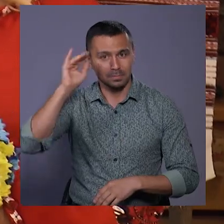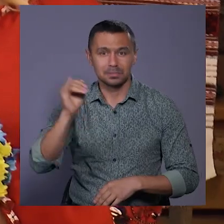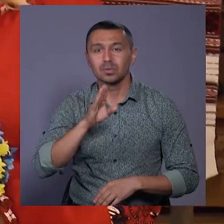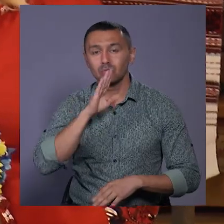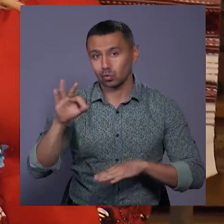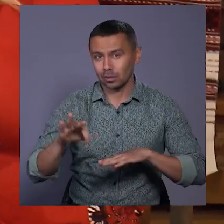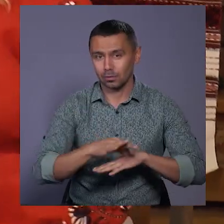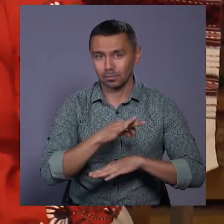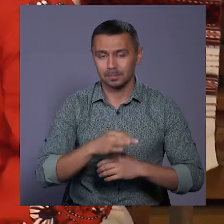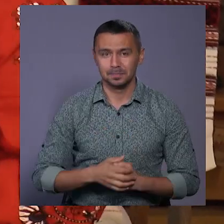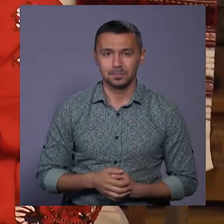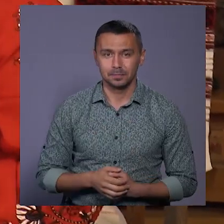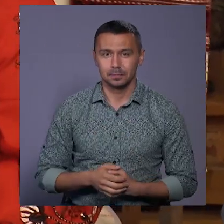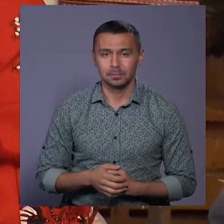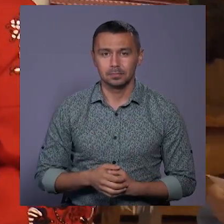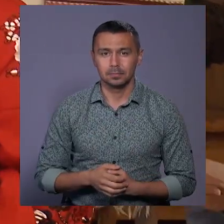-дружиною.